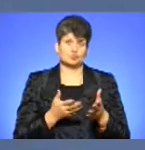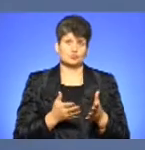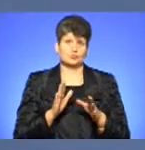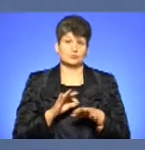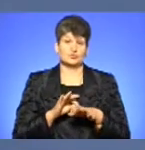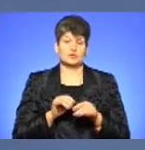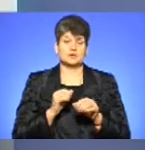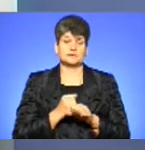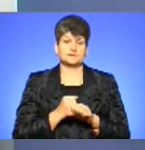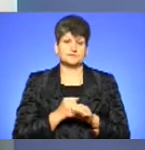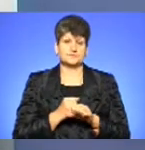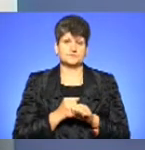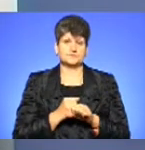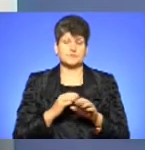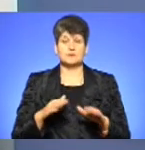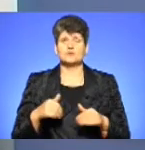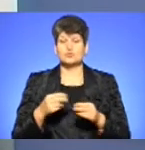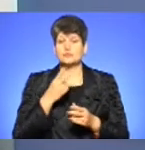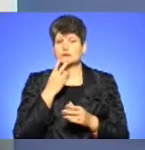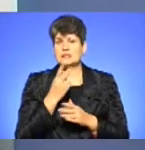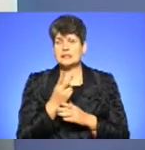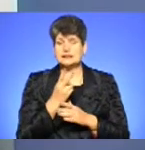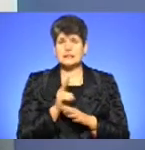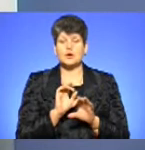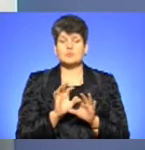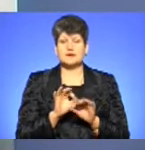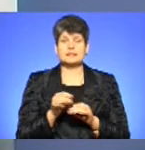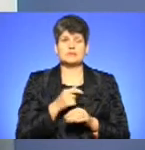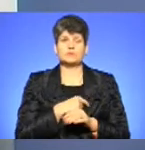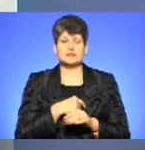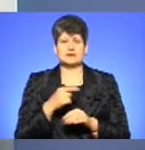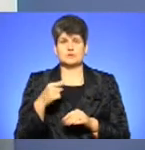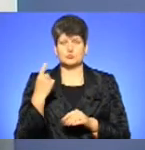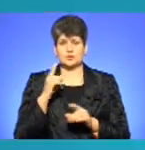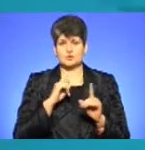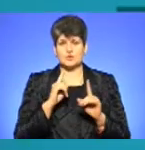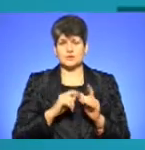його проводити в дію. Пропоную переглянути коментар депутата Тернопільської обласної ради.